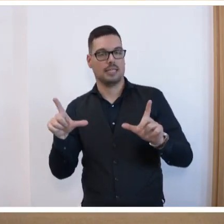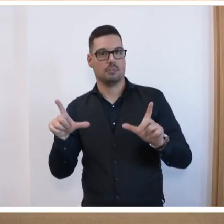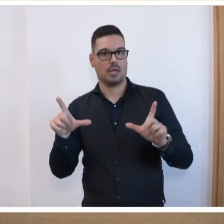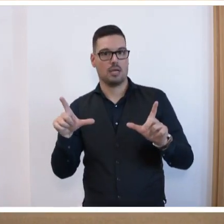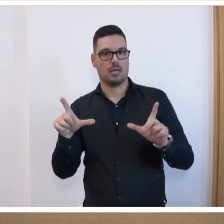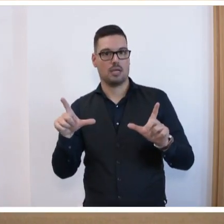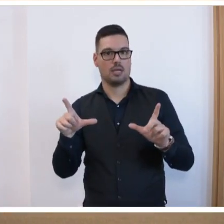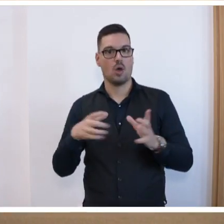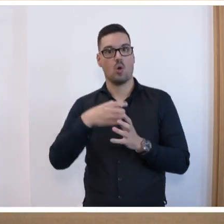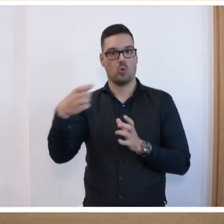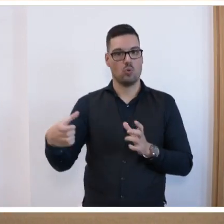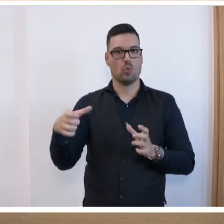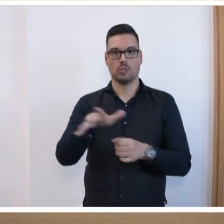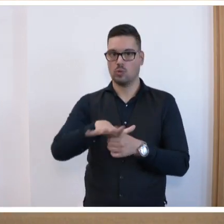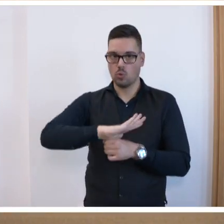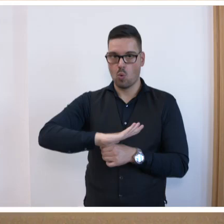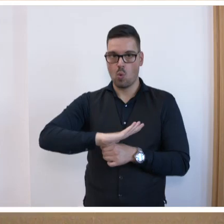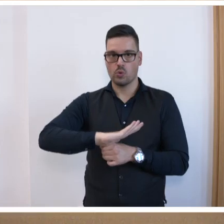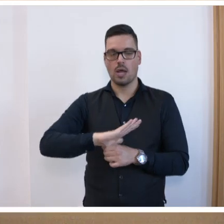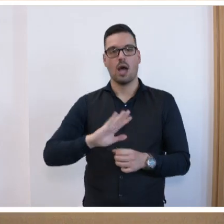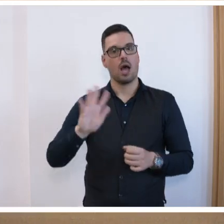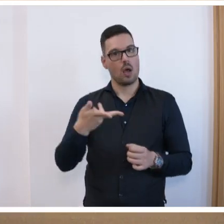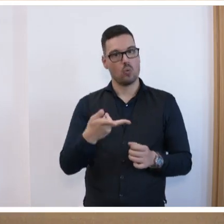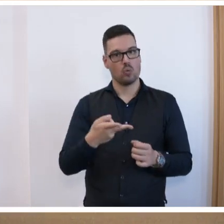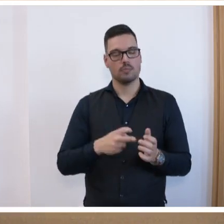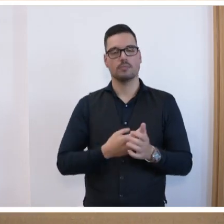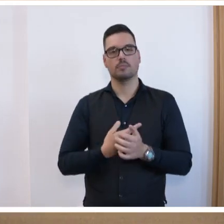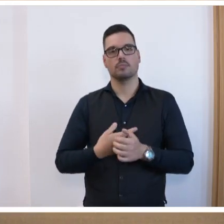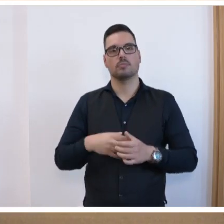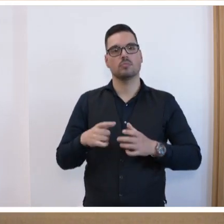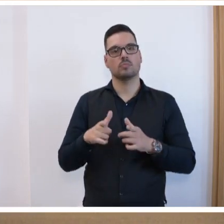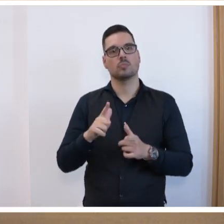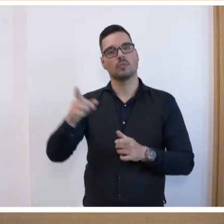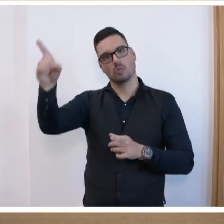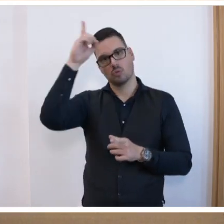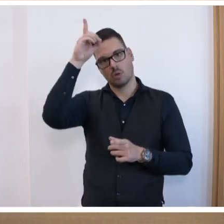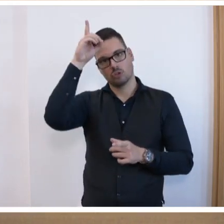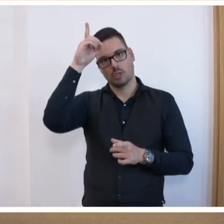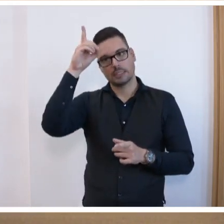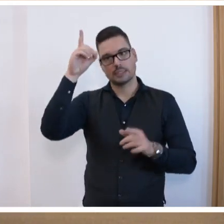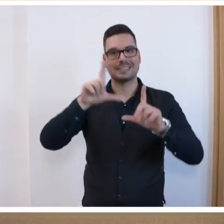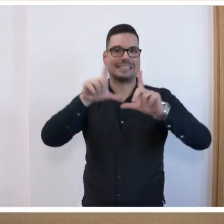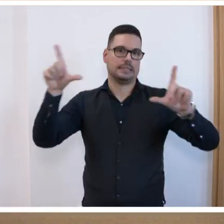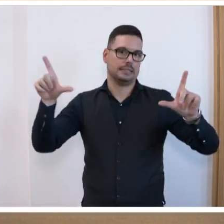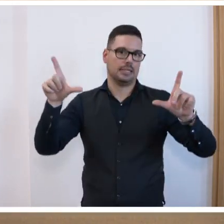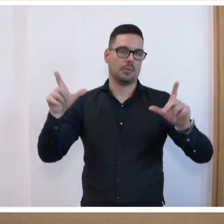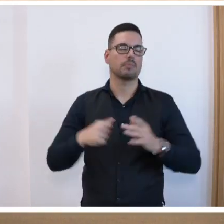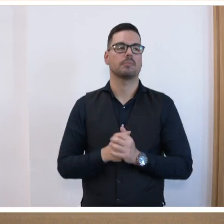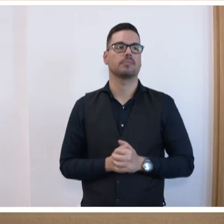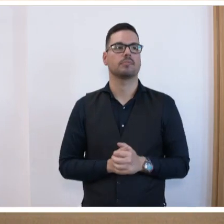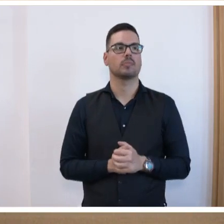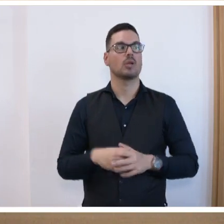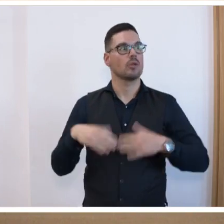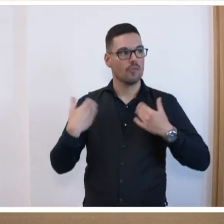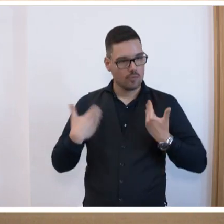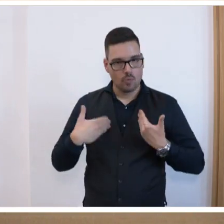am zweiten Tag behandelt und wurde von Long Covid Deutschland thematisiert. Ich bin